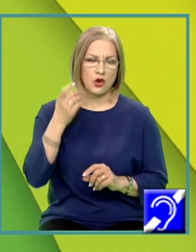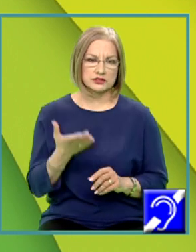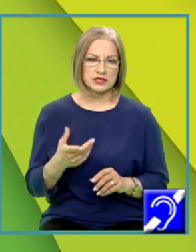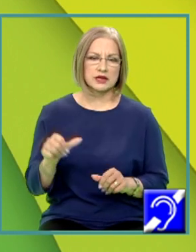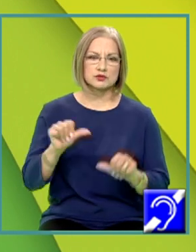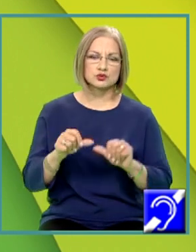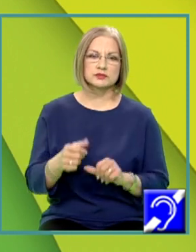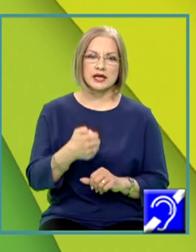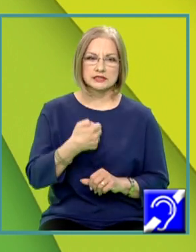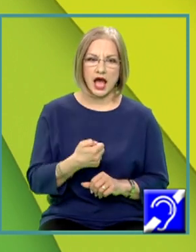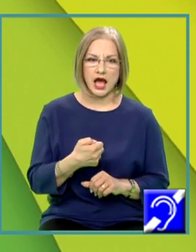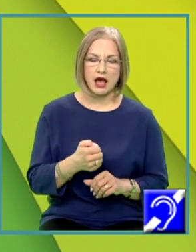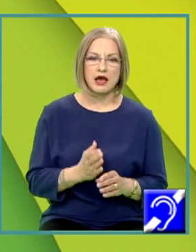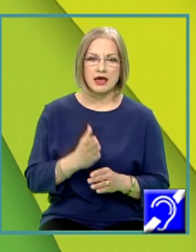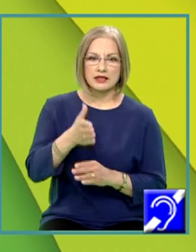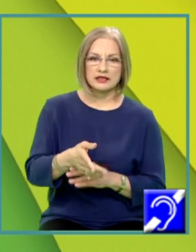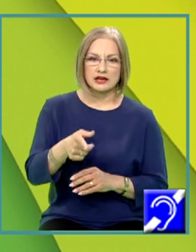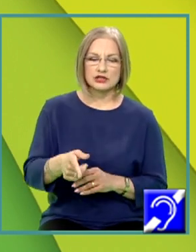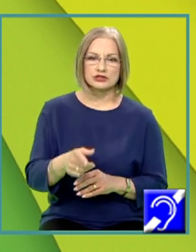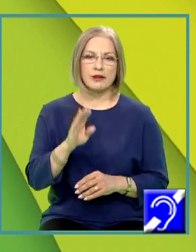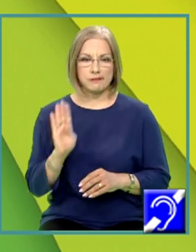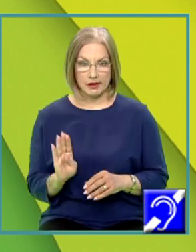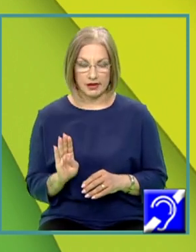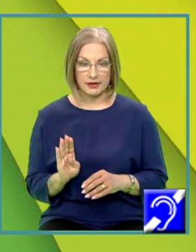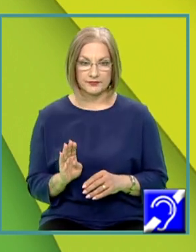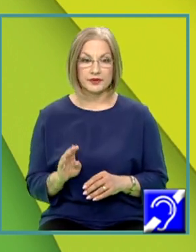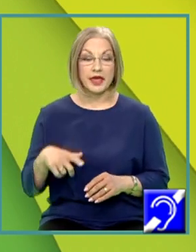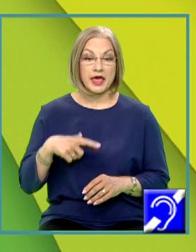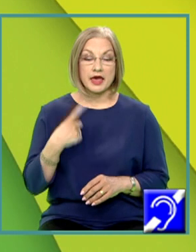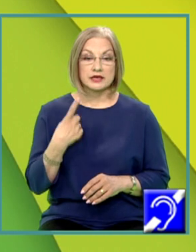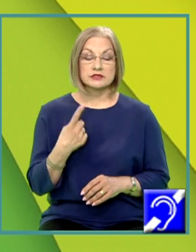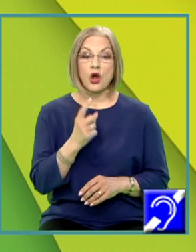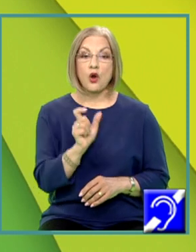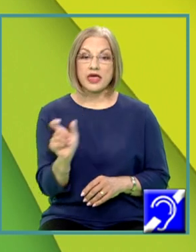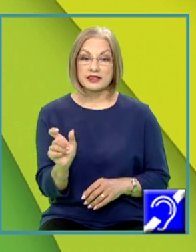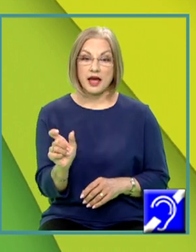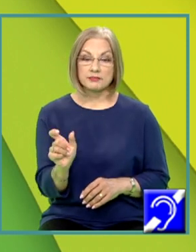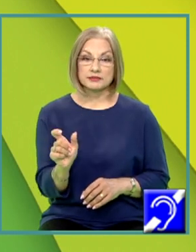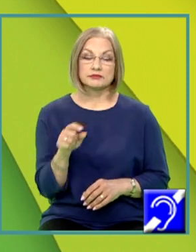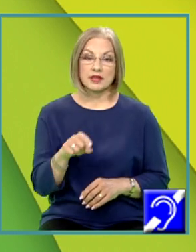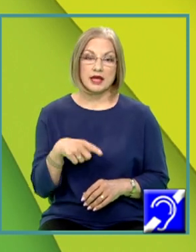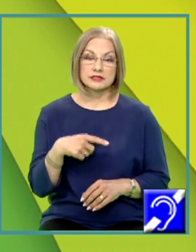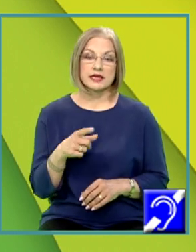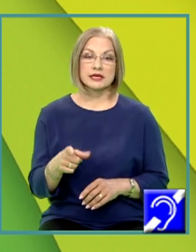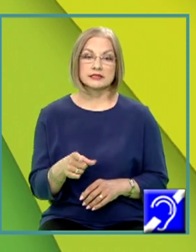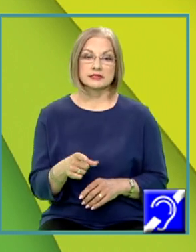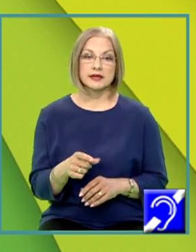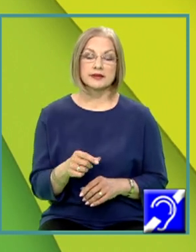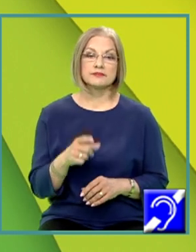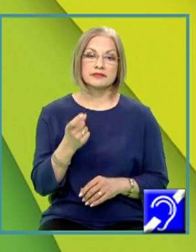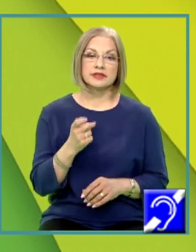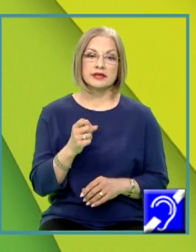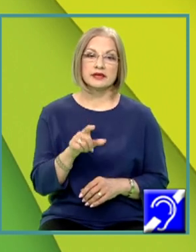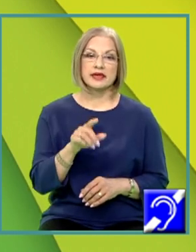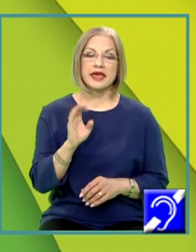substanța A trece în substanța B, există o singură etapă. Etapa este caracterizată de